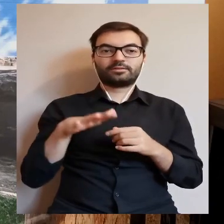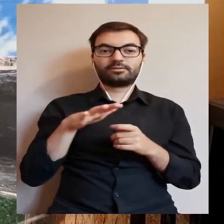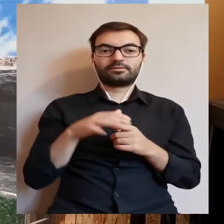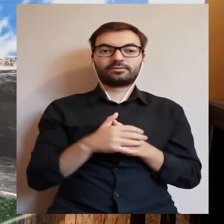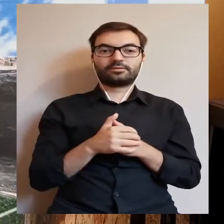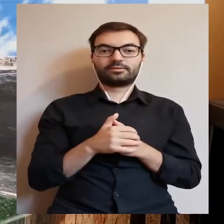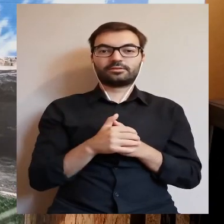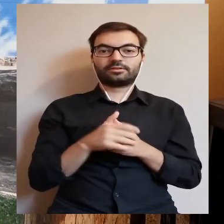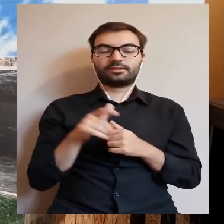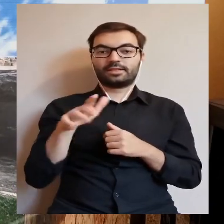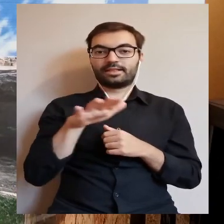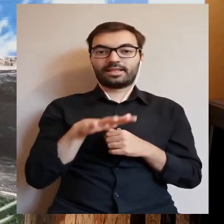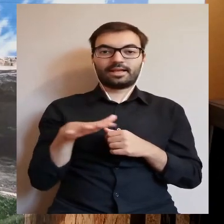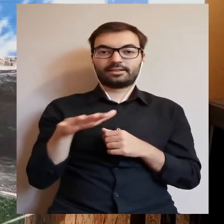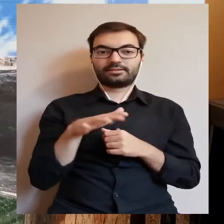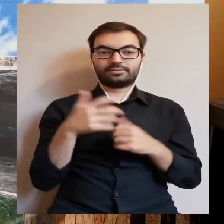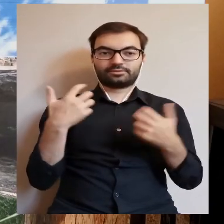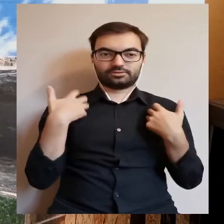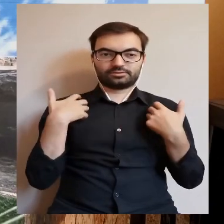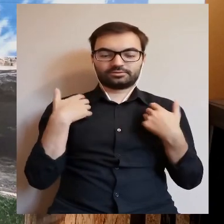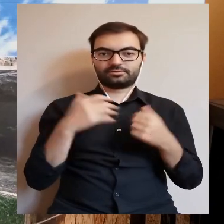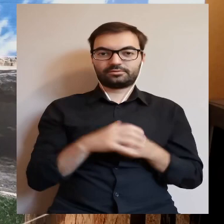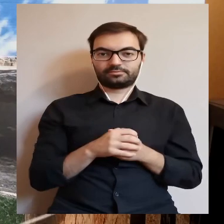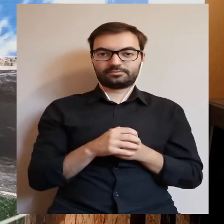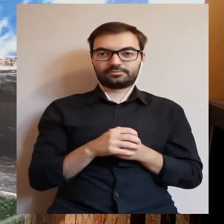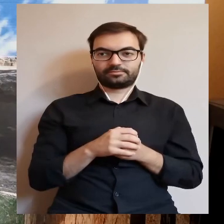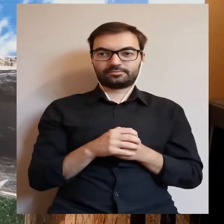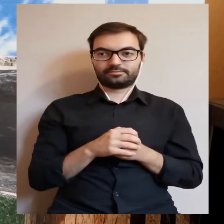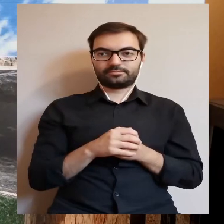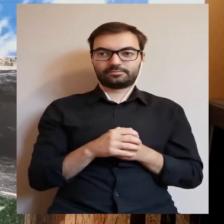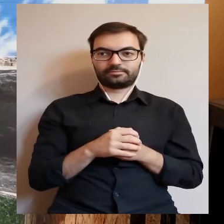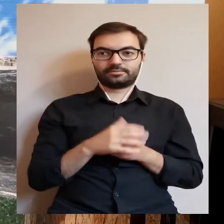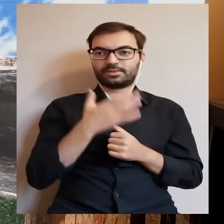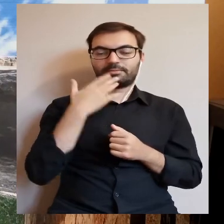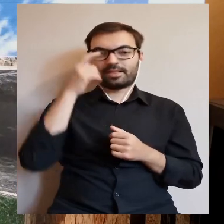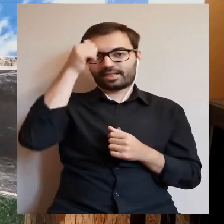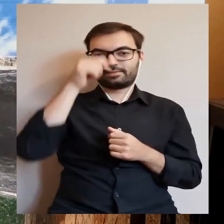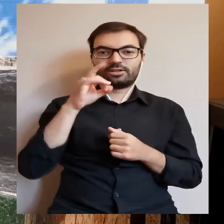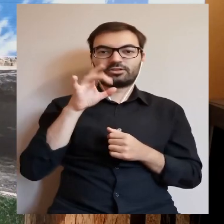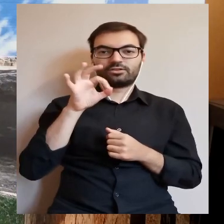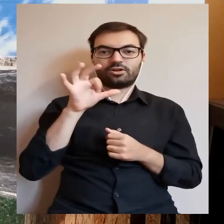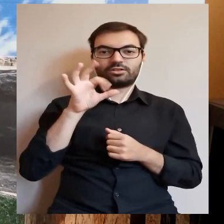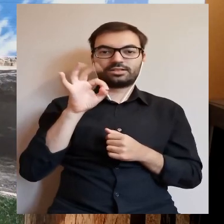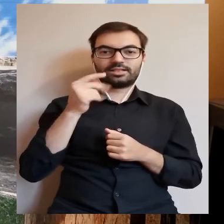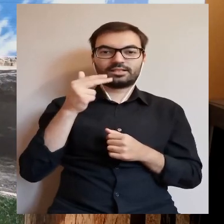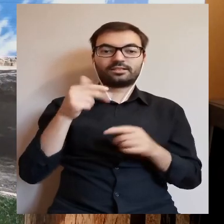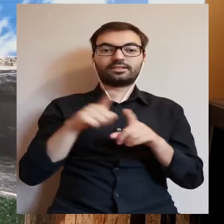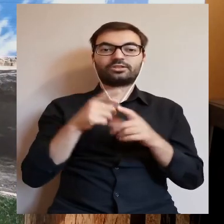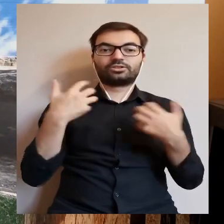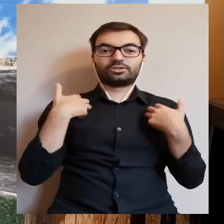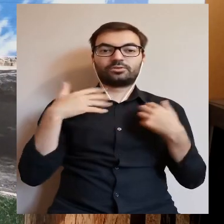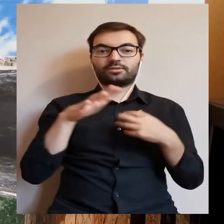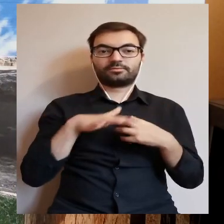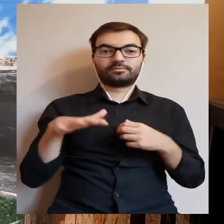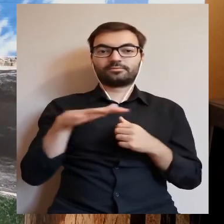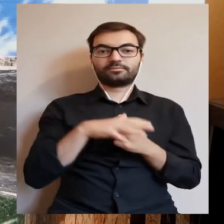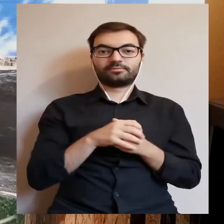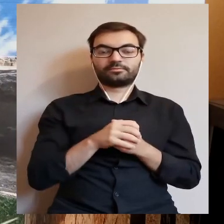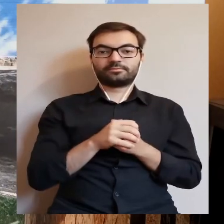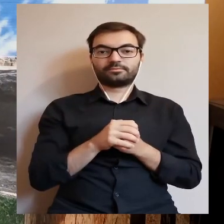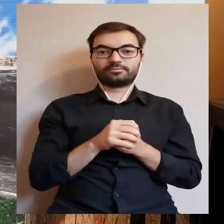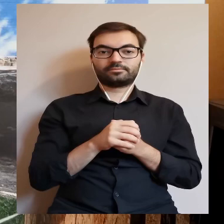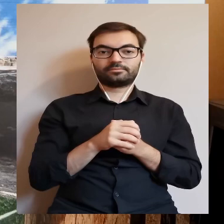żyła w Gostyninie, żyła na tym terenie, bo przecież miast nie było również nazwy Gostynin, żyła sobie